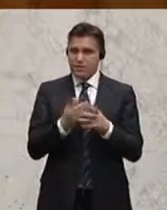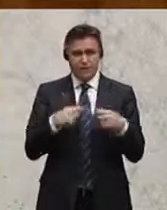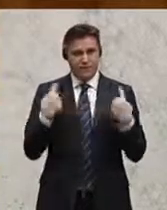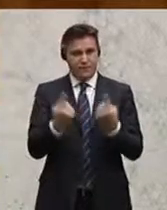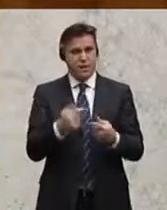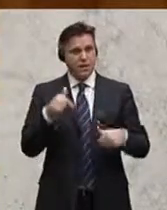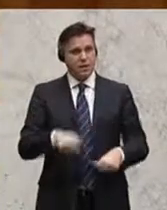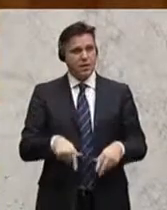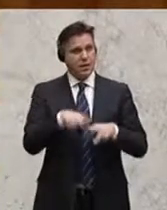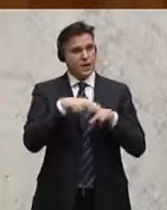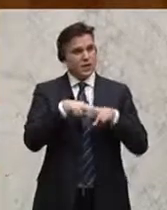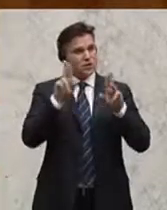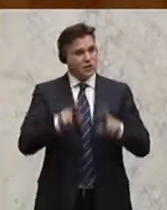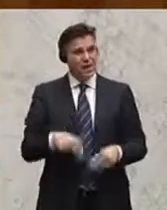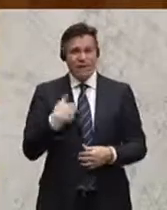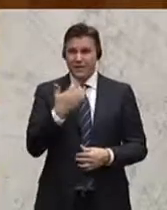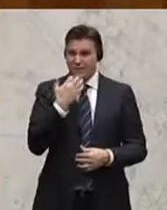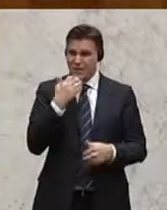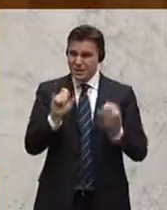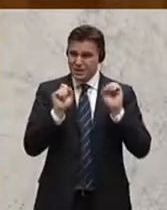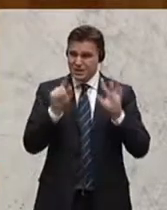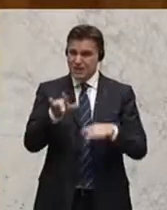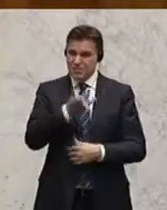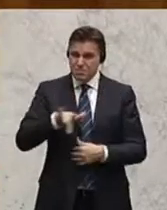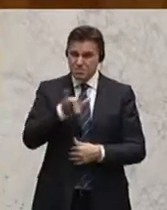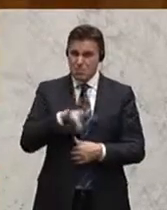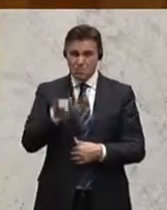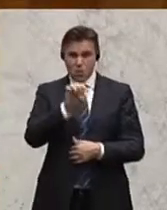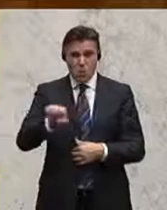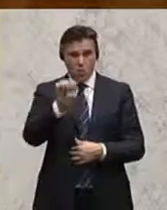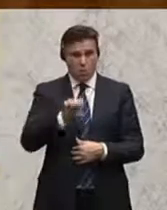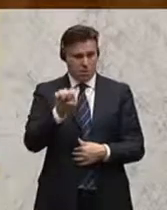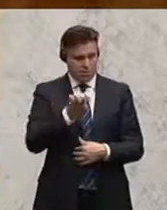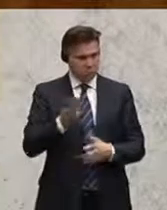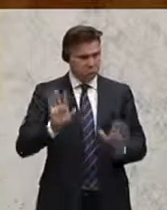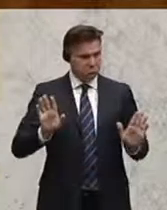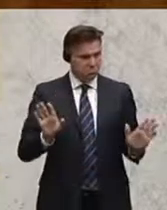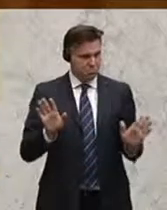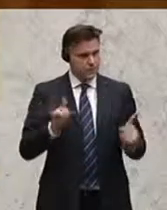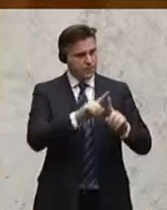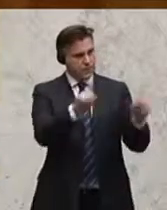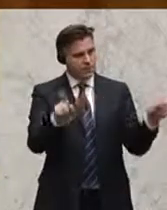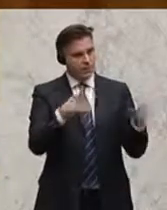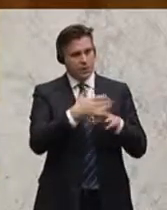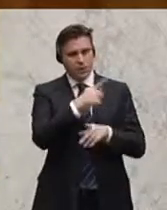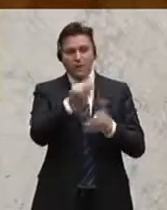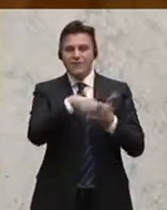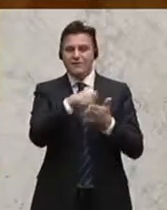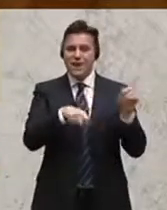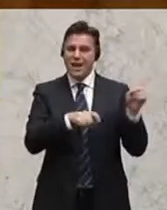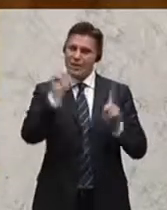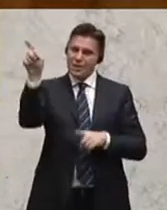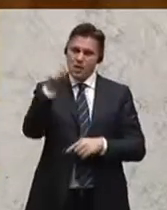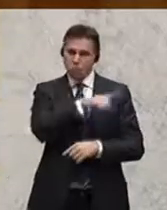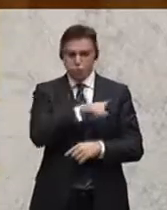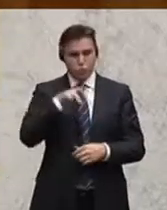im österreichischen Nationalrat wollen? 17. Stelle europaweit? Ich meine, ich verstehe eines nicht, wenn Sie rausgehen zu den Wählerinnen und Wählern, zu